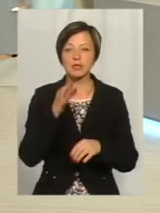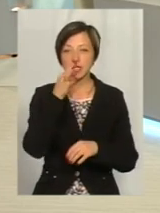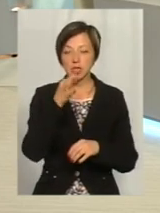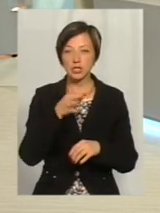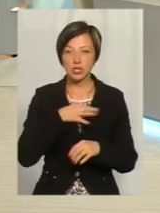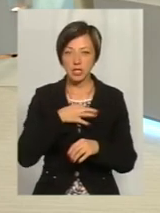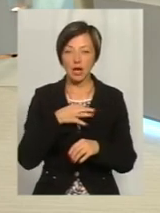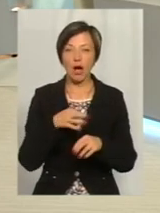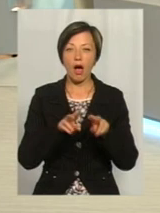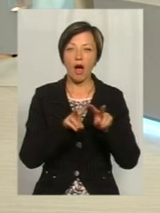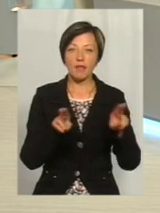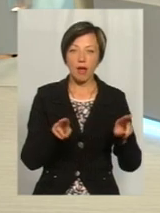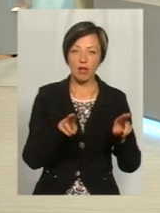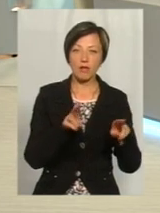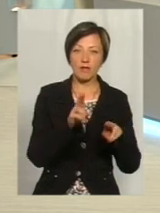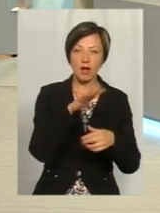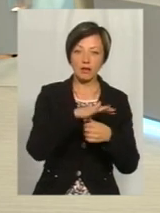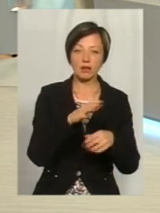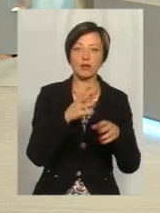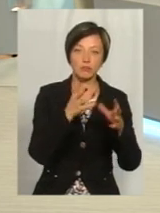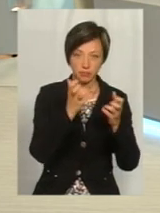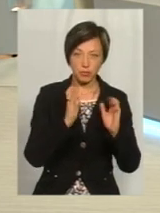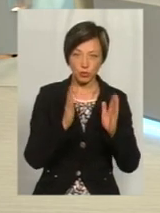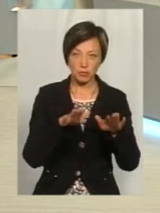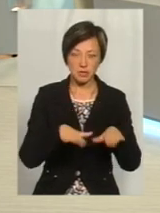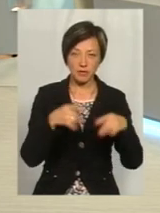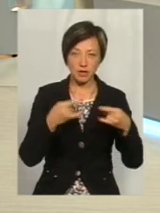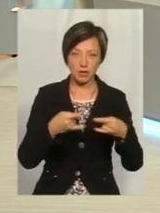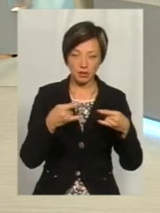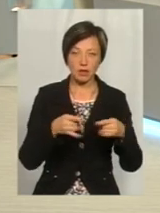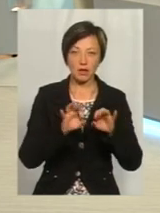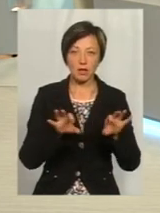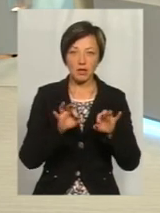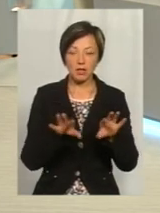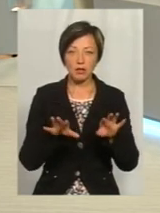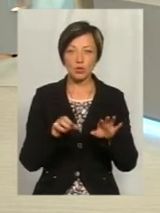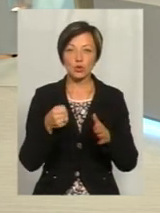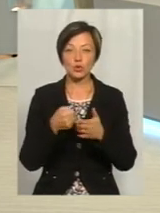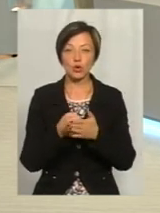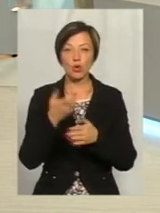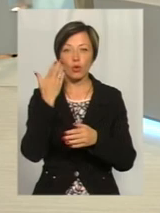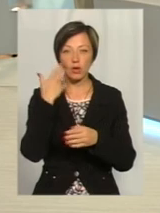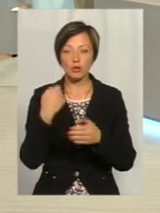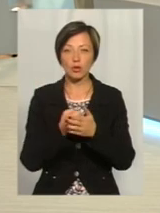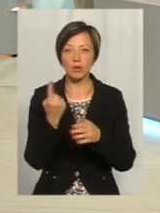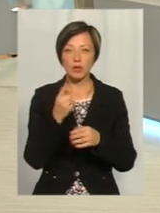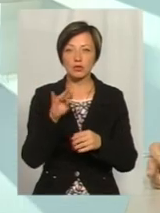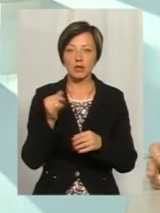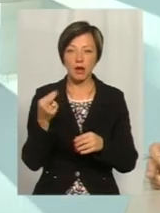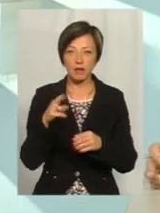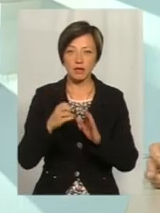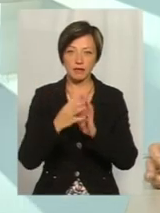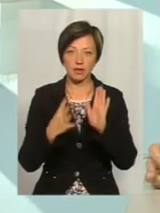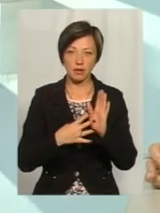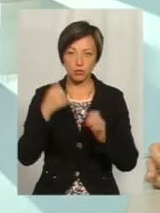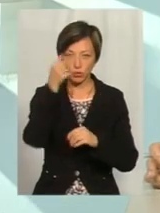аналоговий сигнал все одно ще будемо приймати, місцеві канали будуть транслюватись в анализі, до коли? До 1 травня 2019